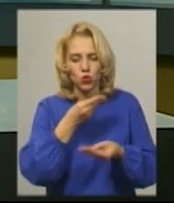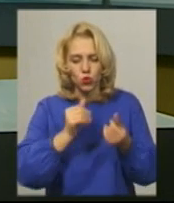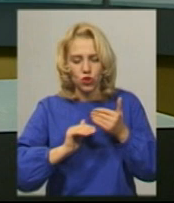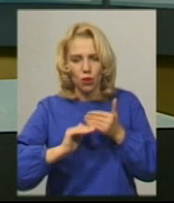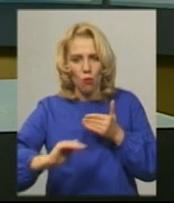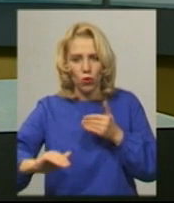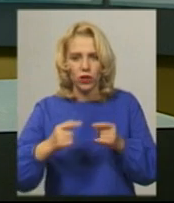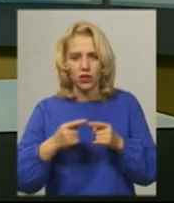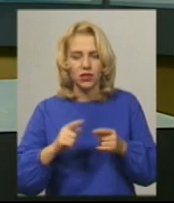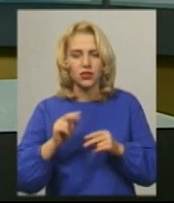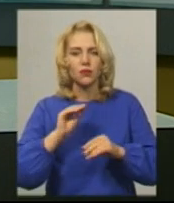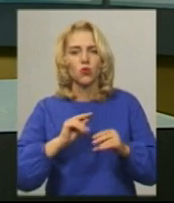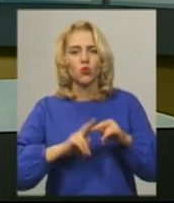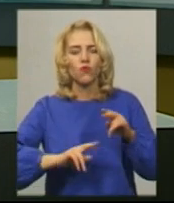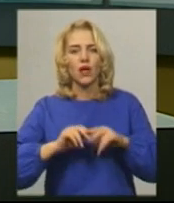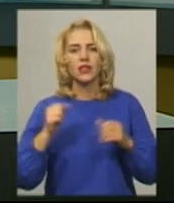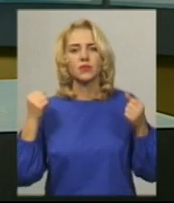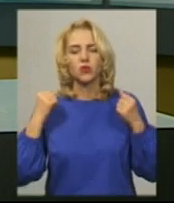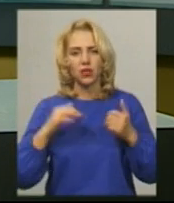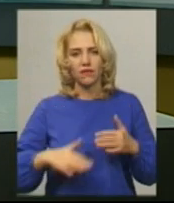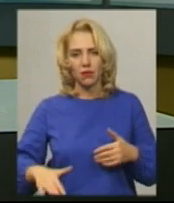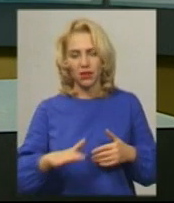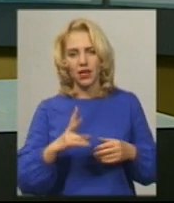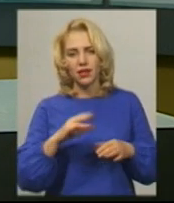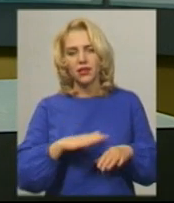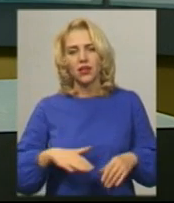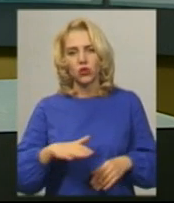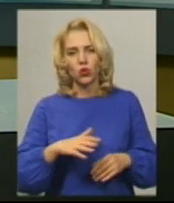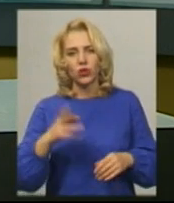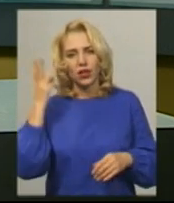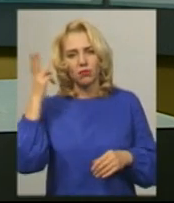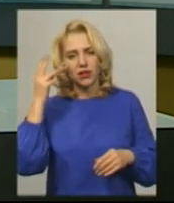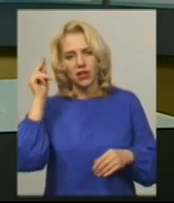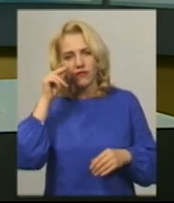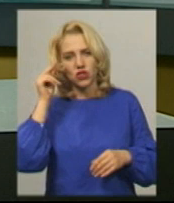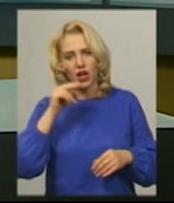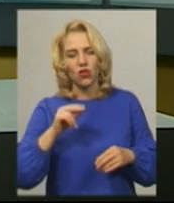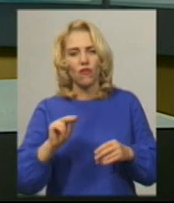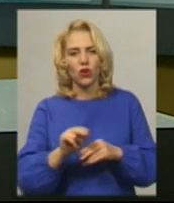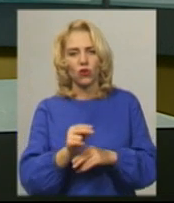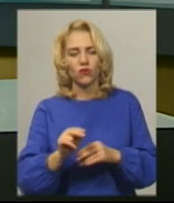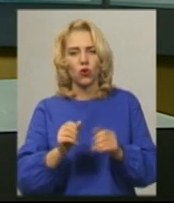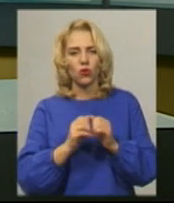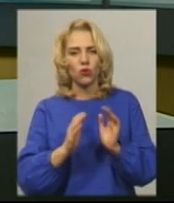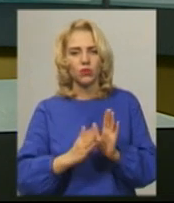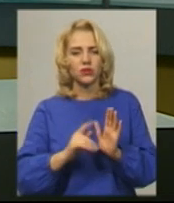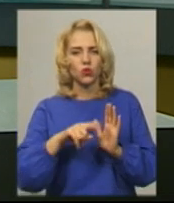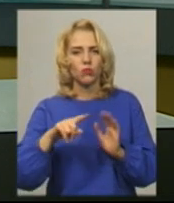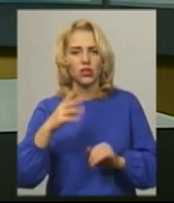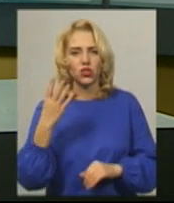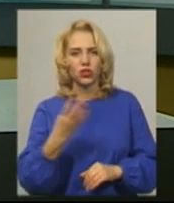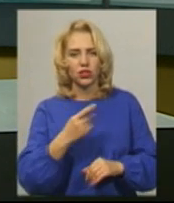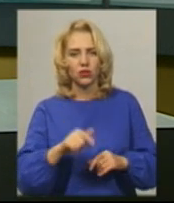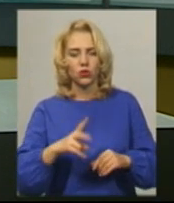Збудували спортивний майданчик на території Хмельницького навчально-виховного комплексу номер 4. Тут на уроках фізкультури,